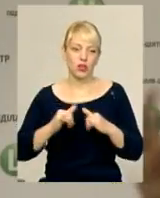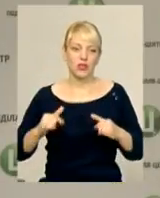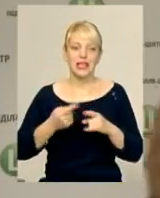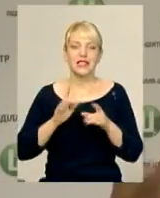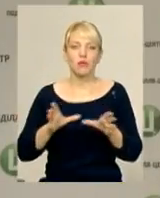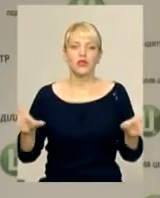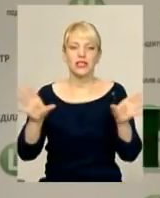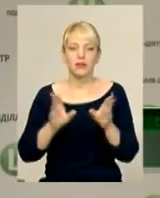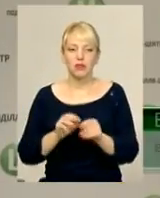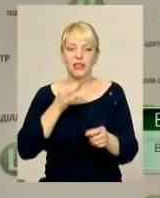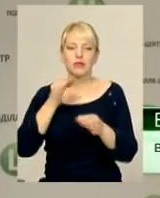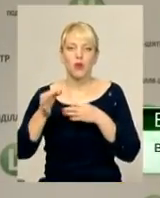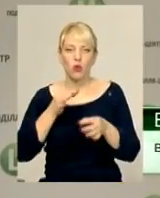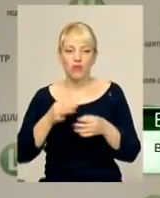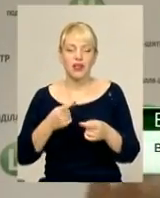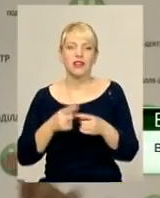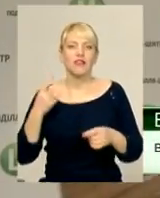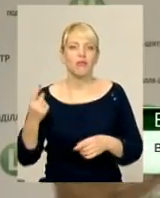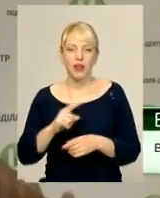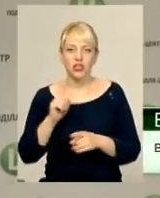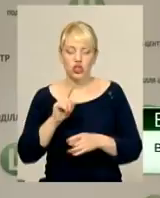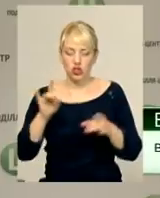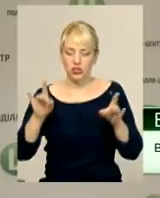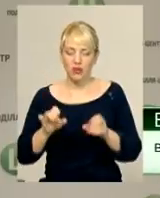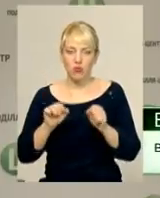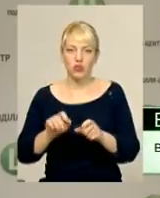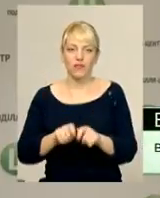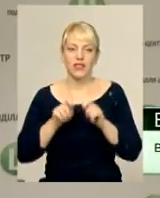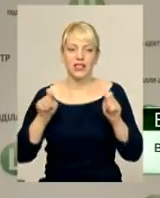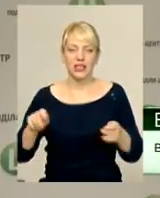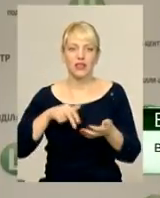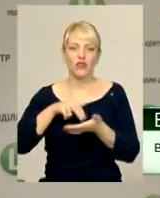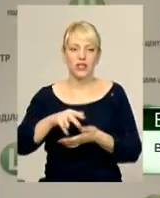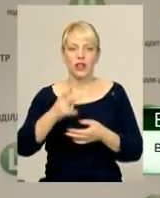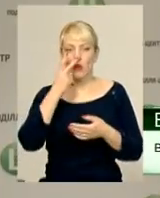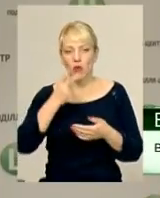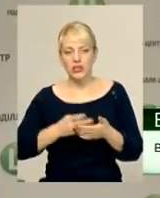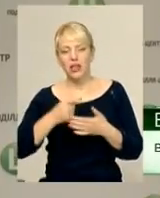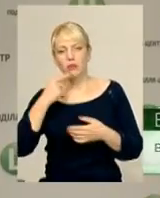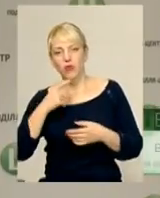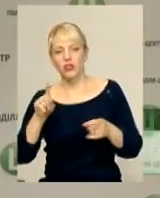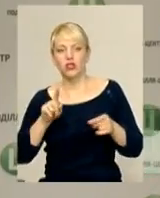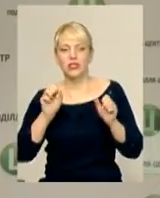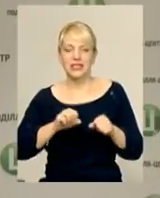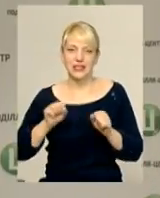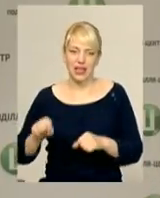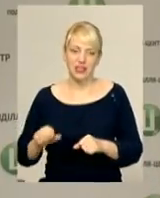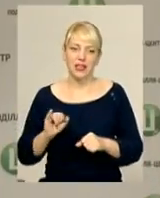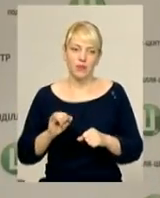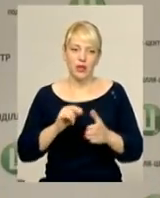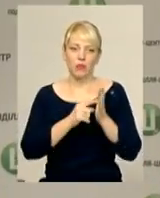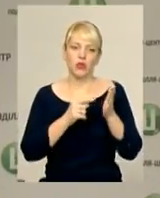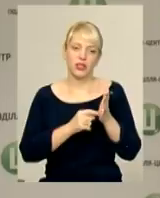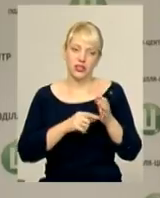буде спільне спілкування, вперше таке, що ресторатори можуть відкрито вийти, поговорити, показати на те, що вони здатні, ну і